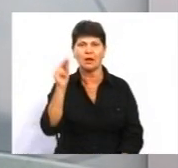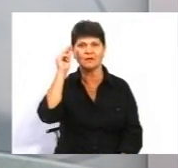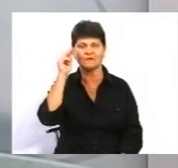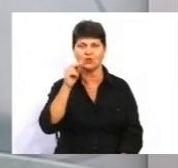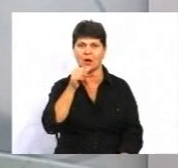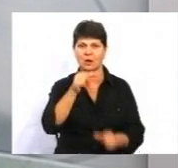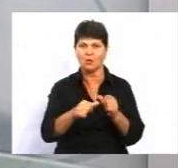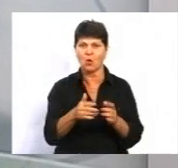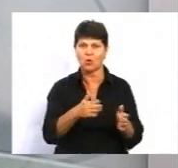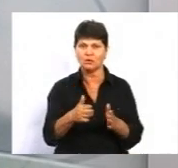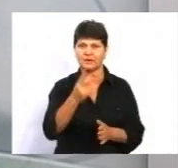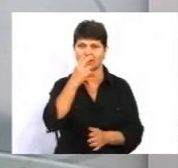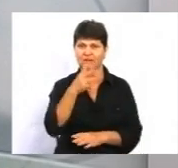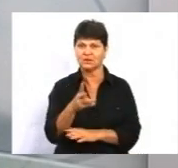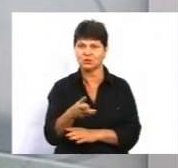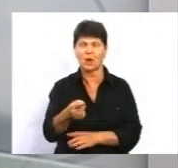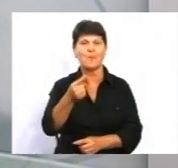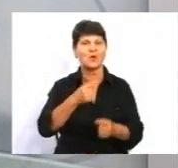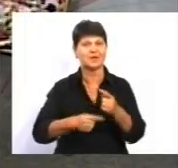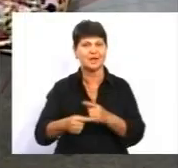сюжет і повертаємося до обговорення в студії.